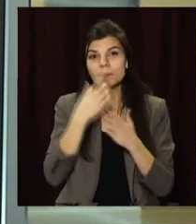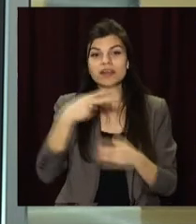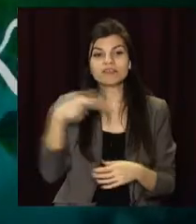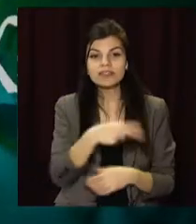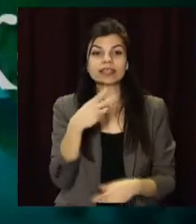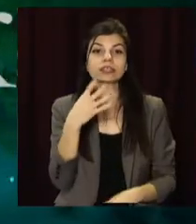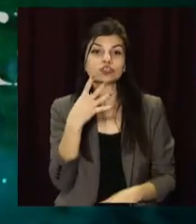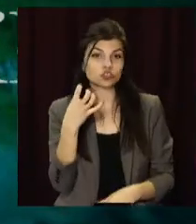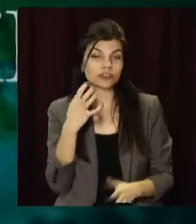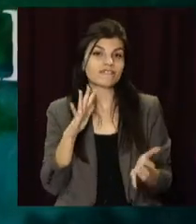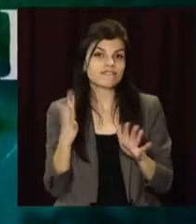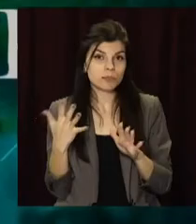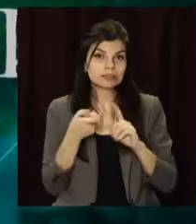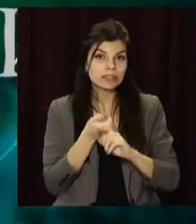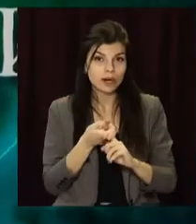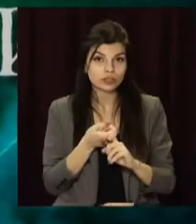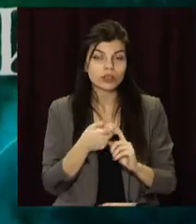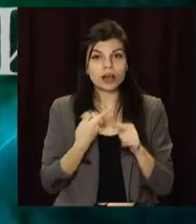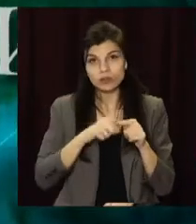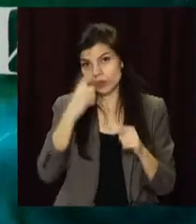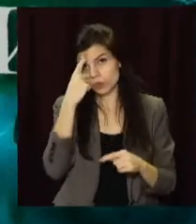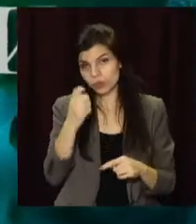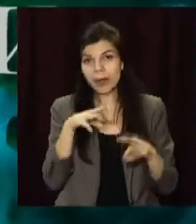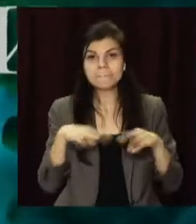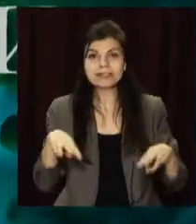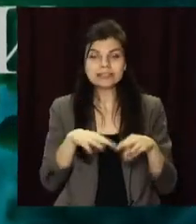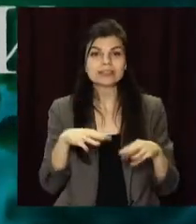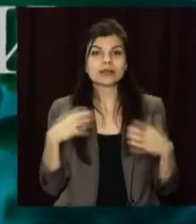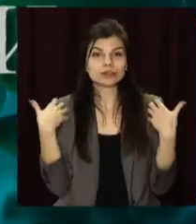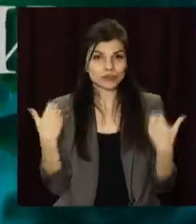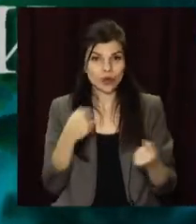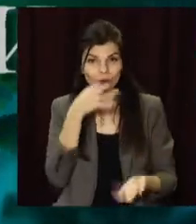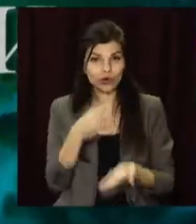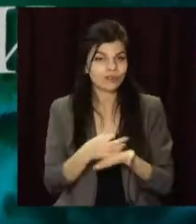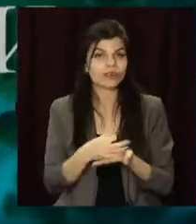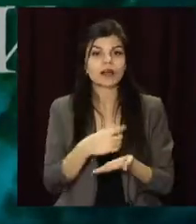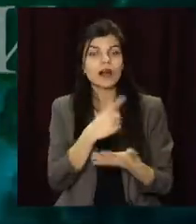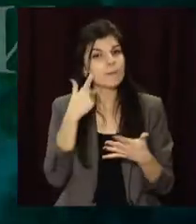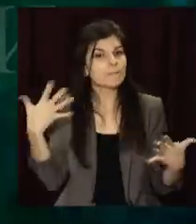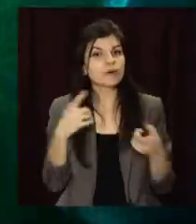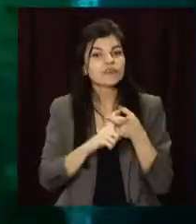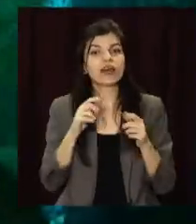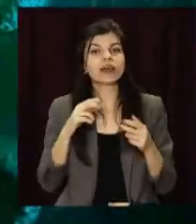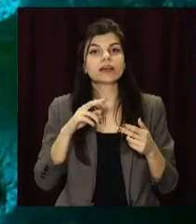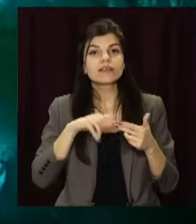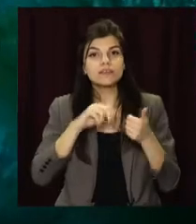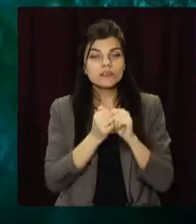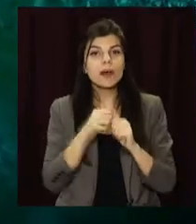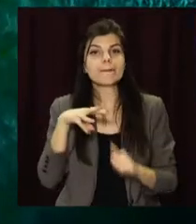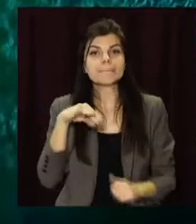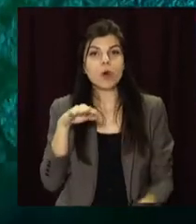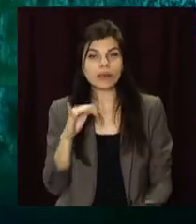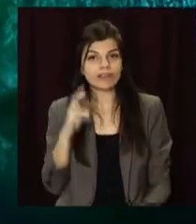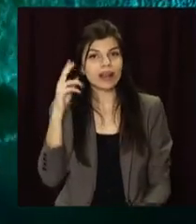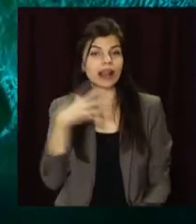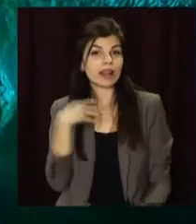За минулу добу зафіксували майже 2400 випадків зараження. Про це повідомили у Міністерстві охорони здоров'я. Найбільше нових хворих в